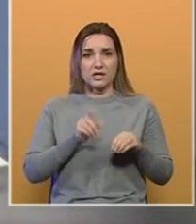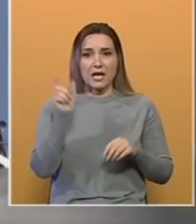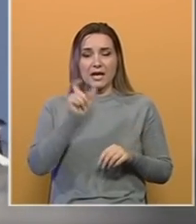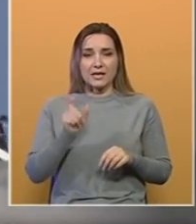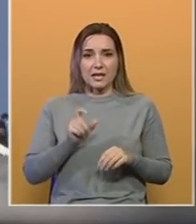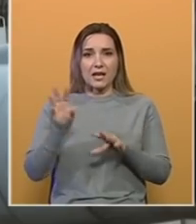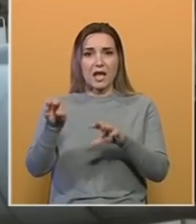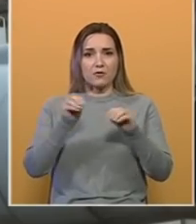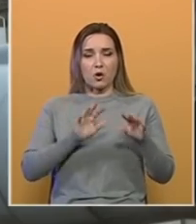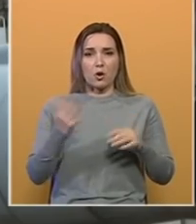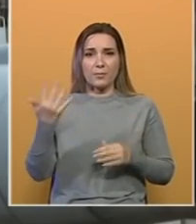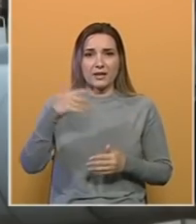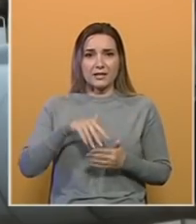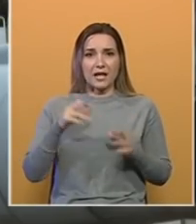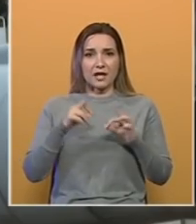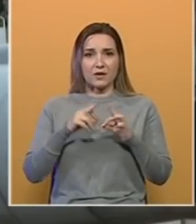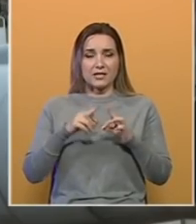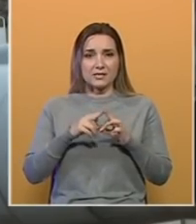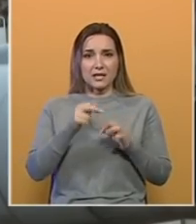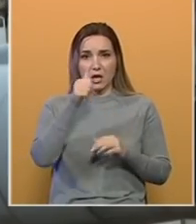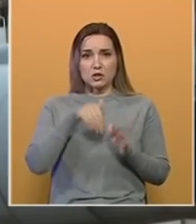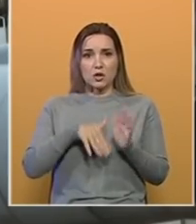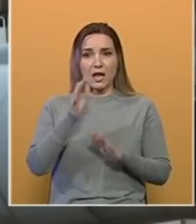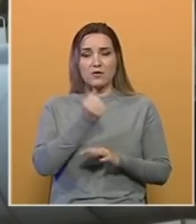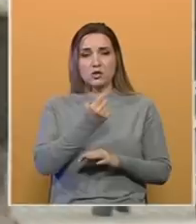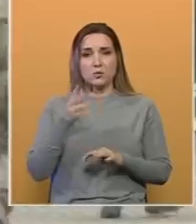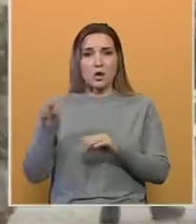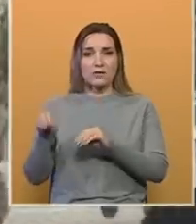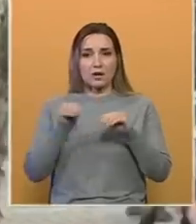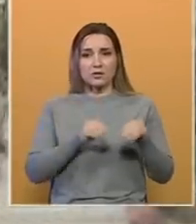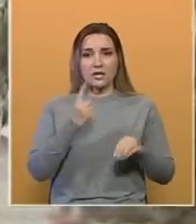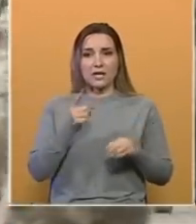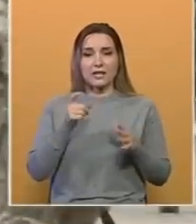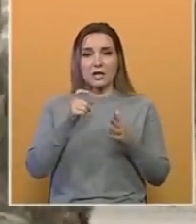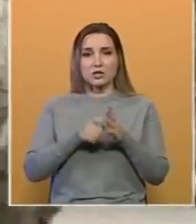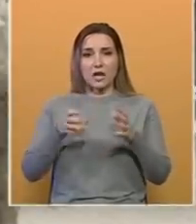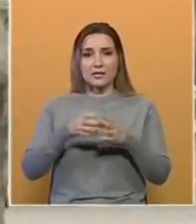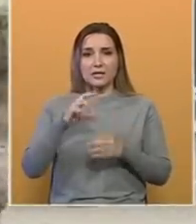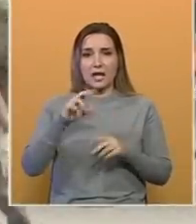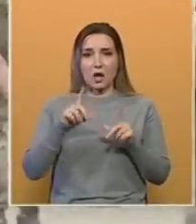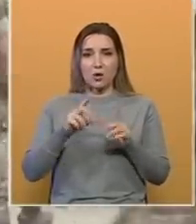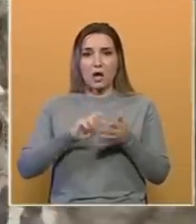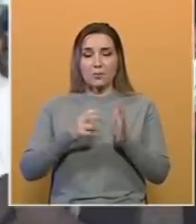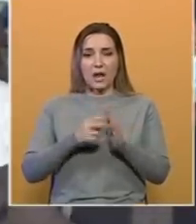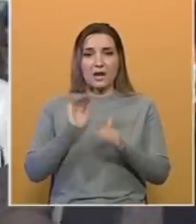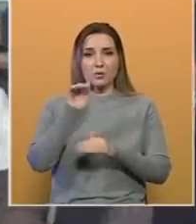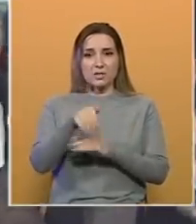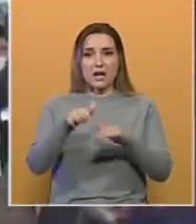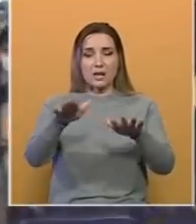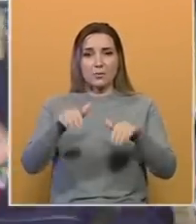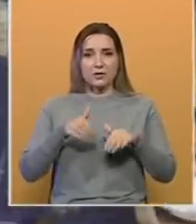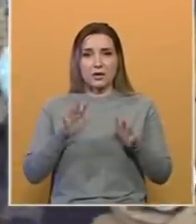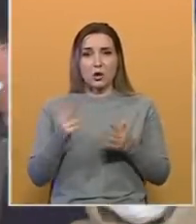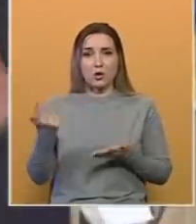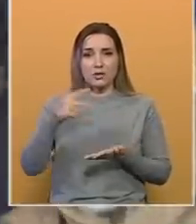Italija je evakuisala oko 5000 Afganistanaca, što je najveći broj evakuacija jedne članice Evropske unije. Plan Australije je da prihvati oko